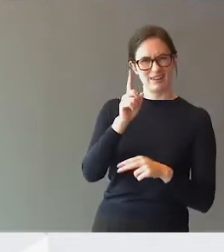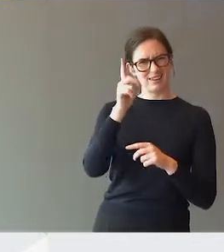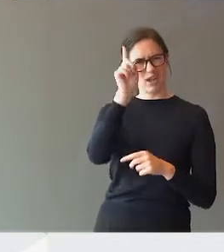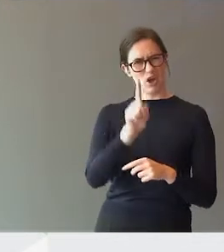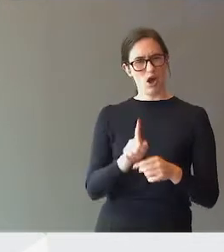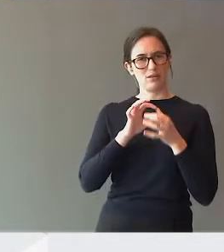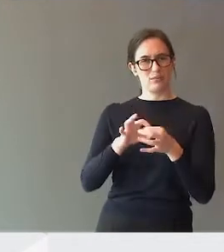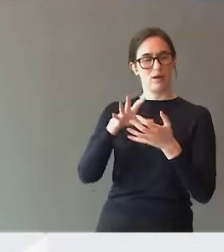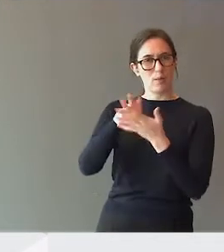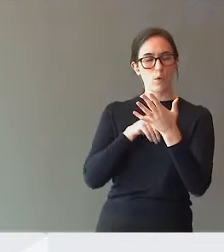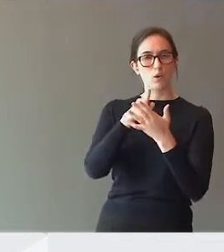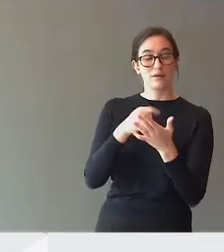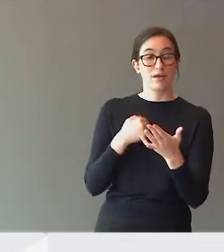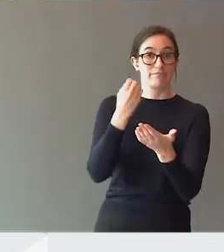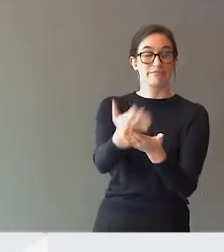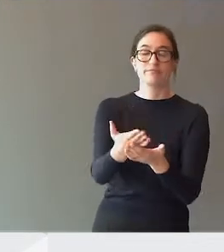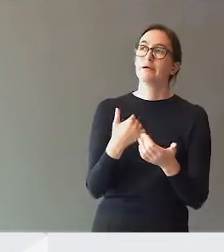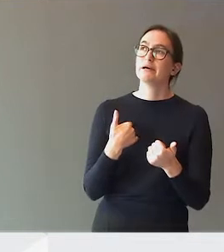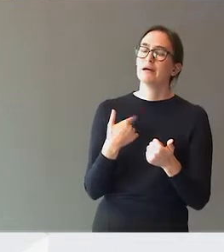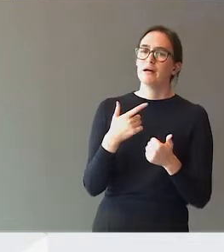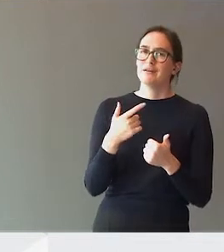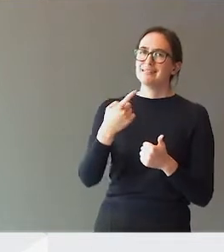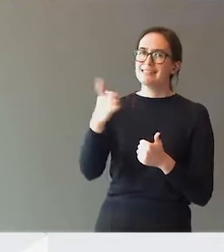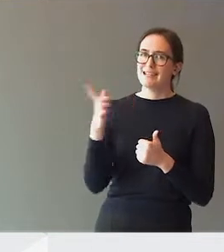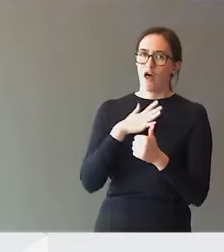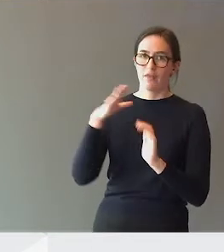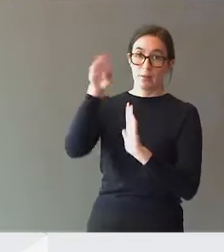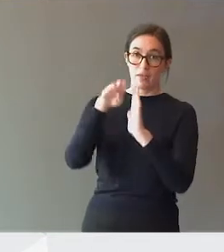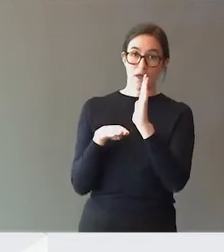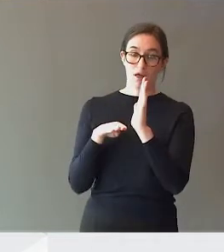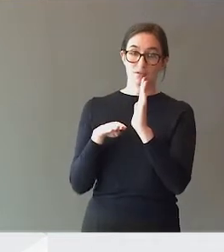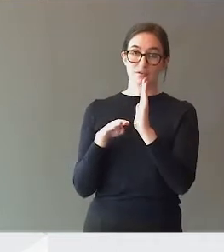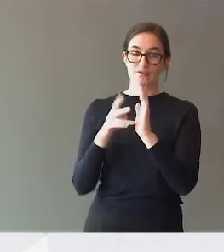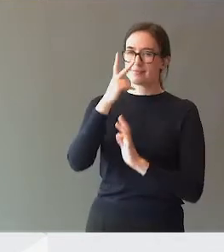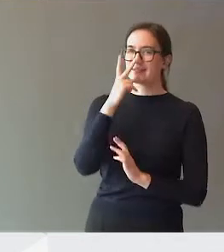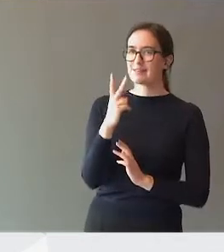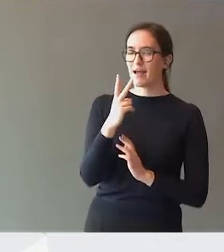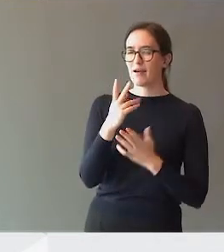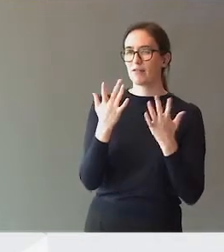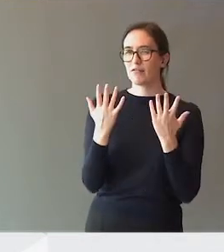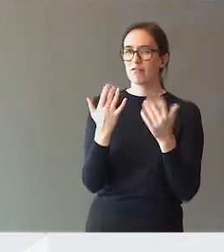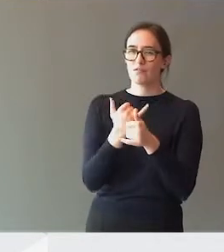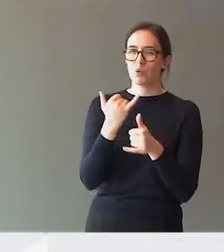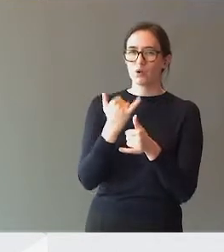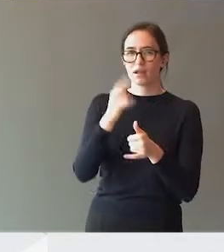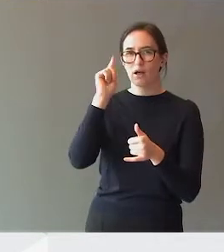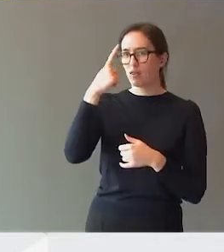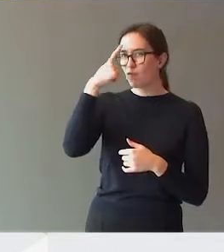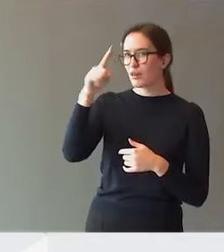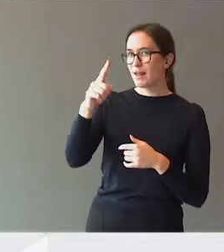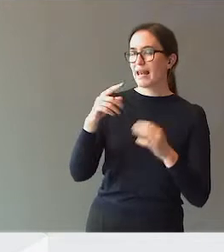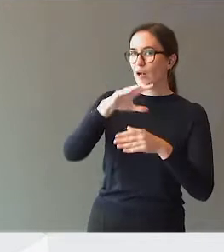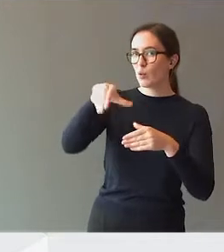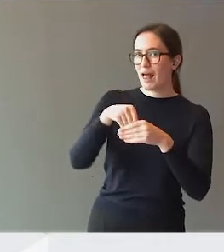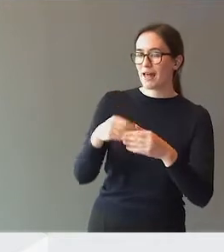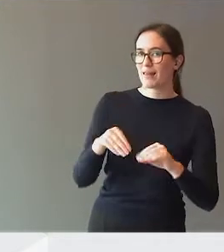denne rapporten. De har altså hatt som mandat å se på hvordan man skal få til en inkluderende